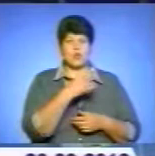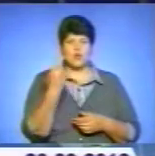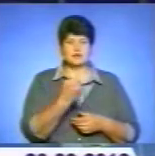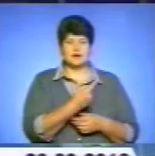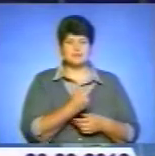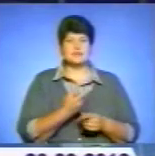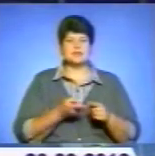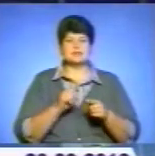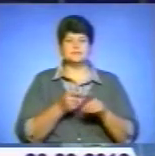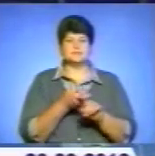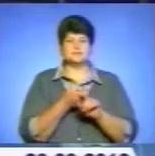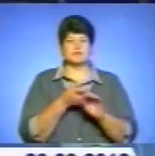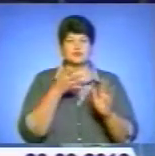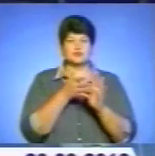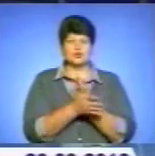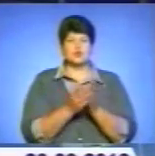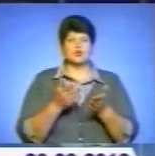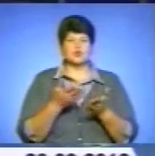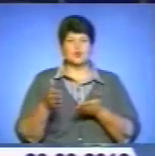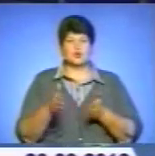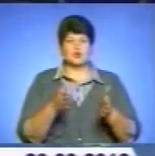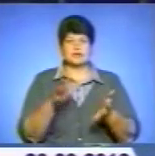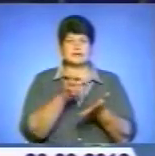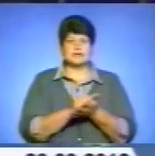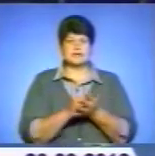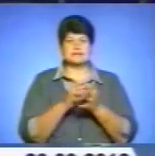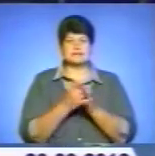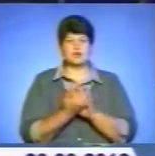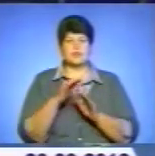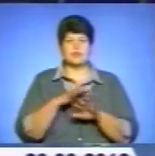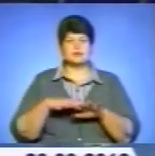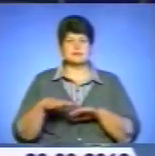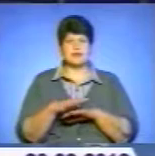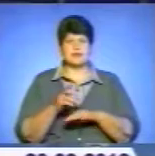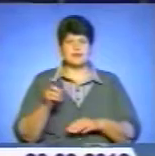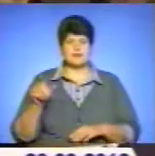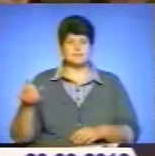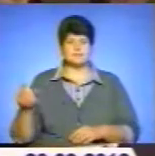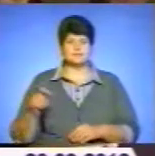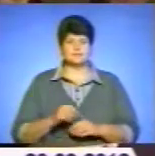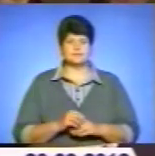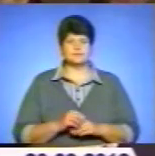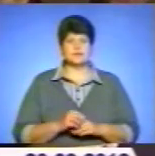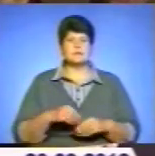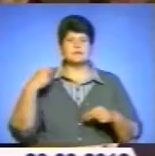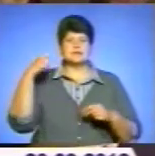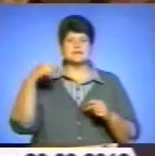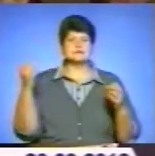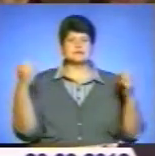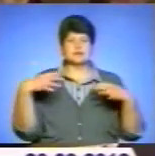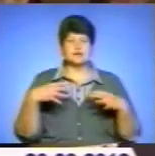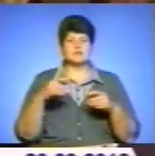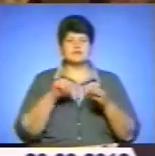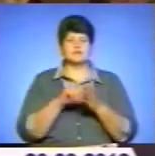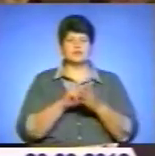це стосується інфраструктури, доріг та зайнятості сільського населення. Деталі у репортажі. Президент скликав представників уряду